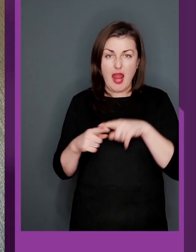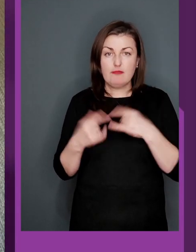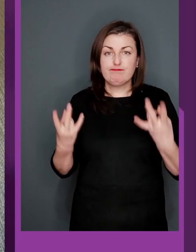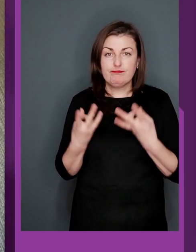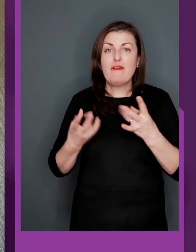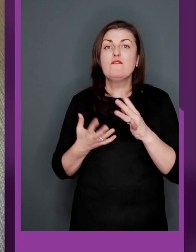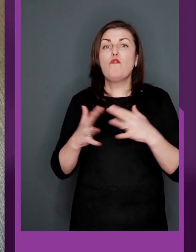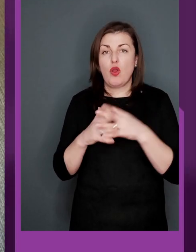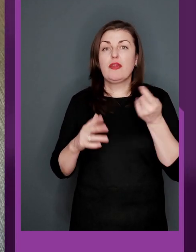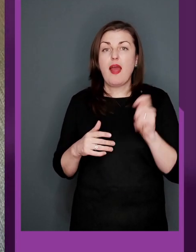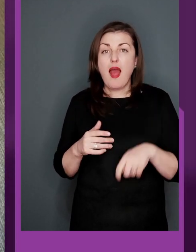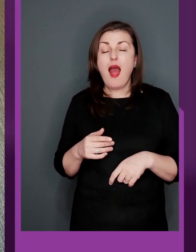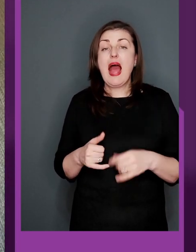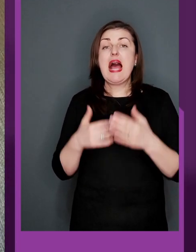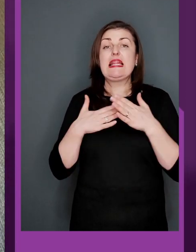в нашій країні йде війна.